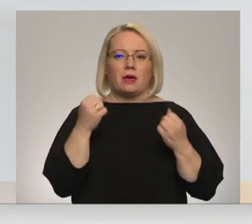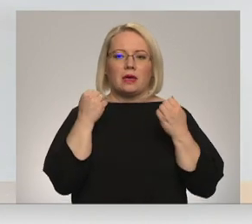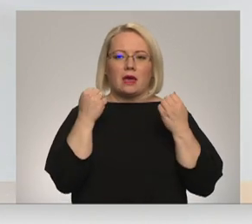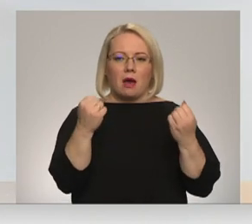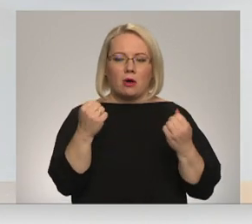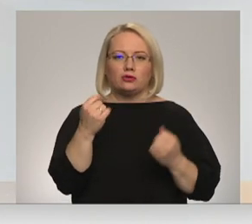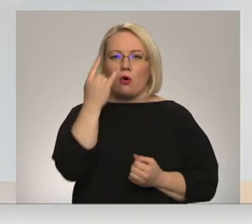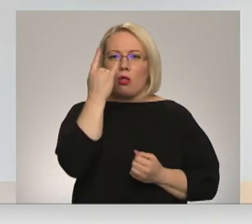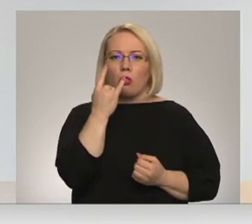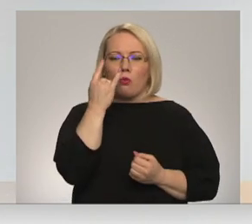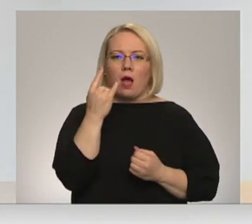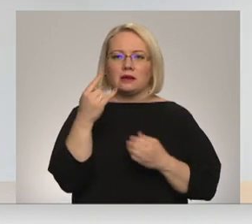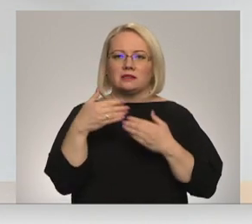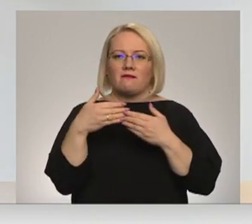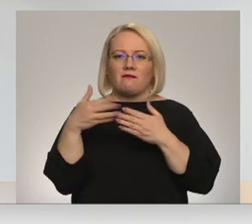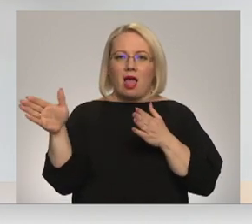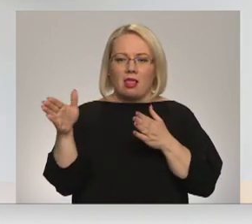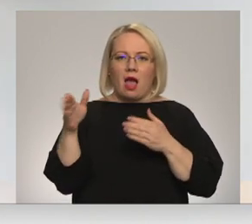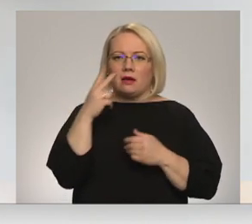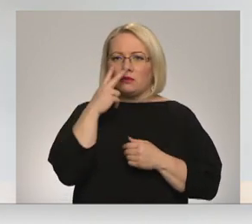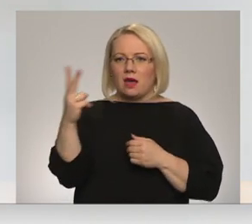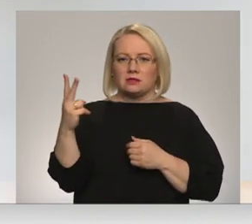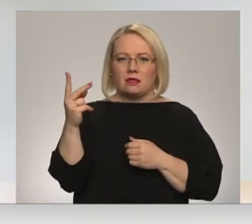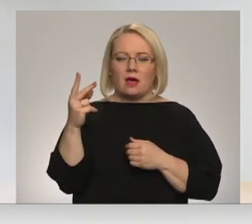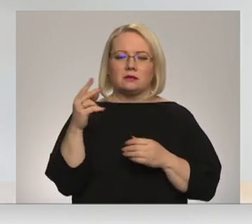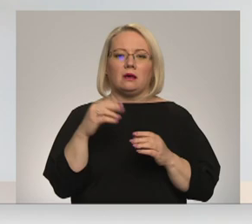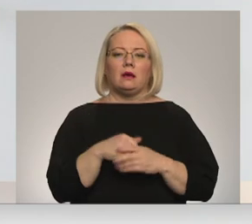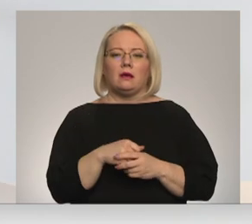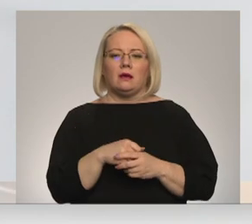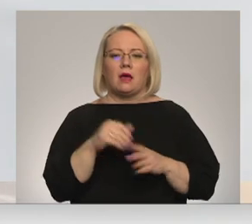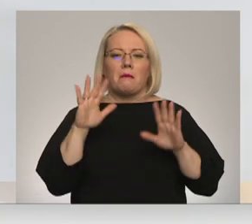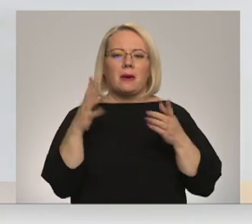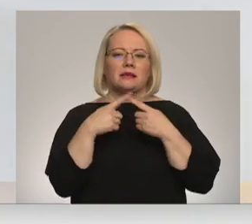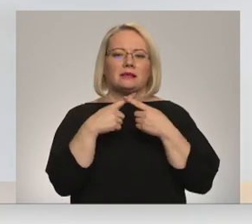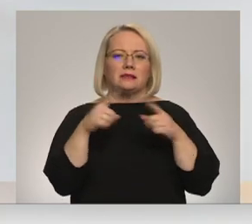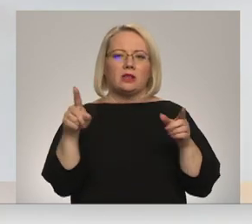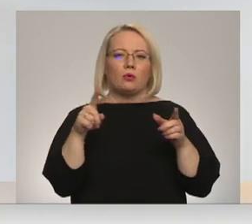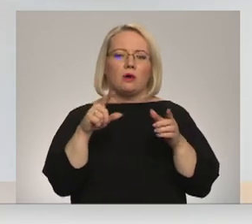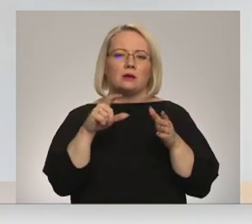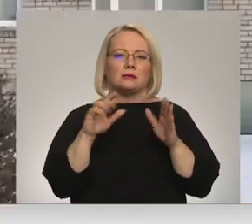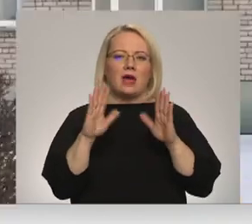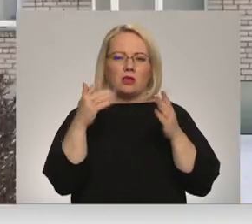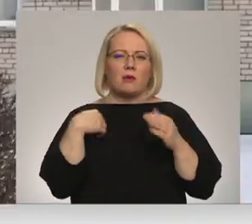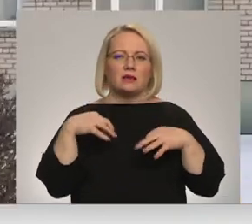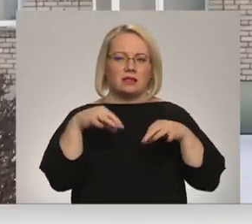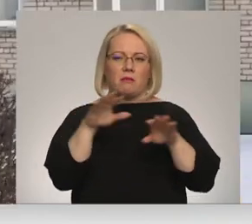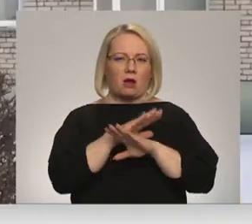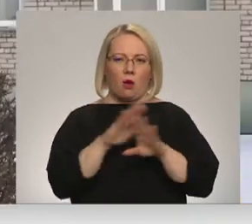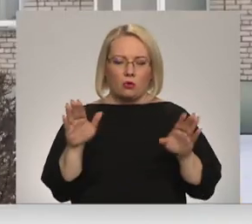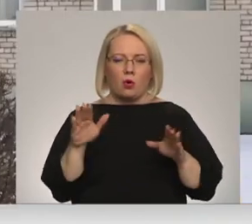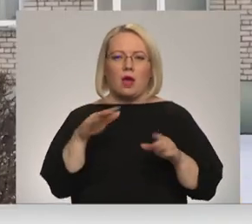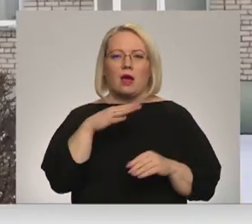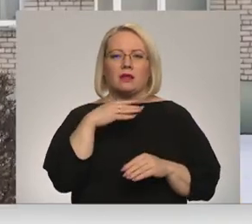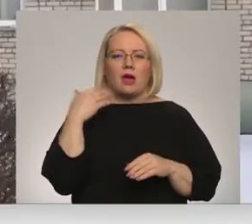loksvarā durbes dzīvoklē. Man bija jābrauc pakari, bet citos gadījumās es no teicu nebraucu. Kurzemē vairākos